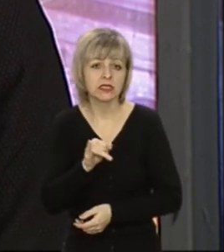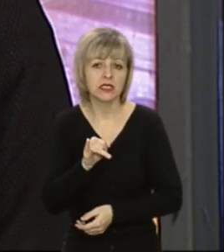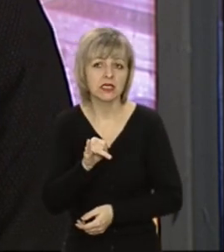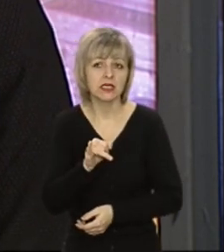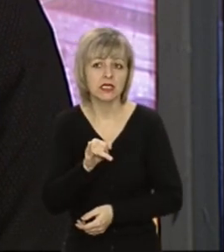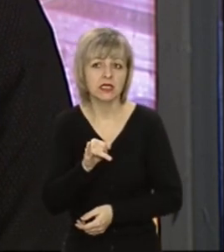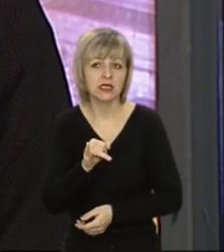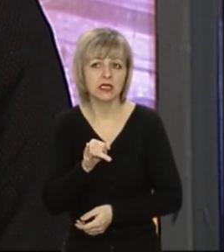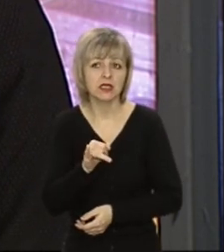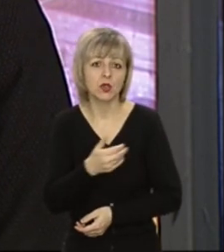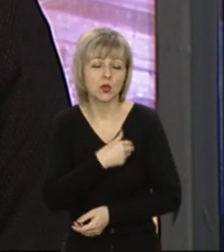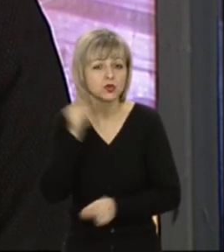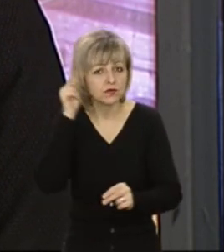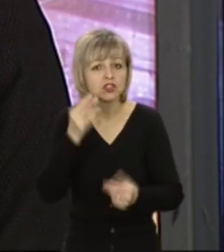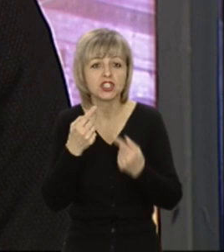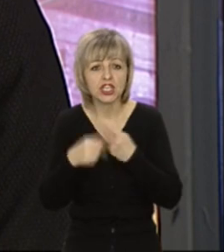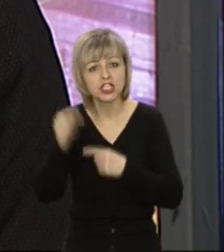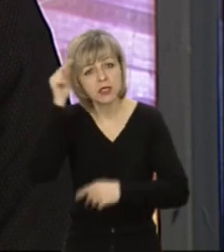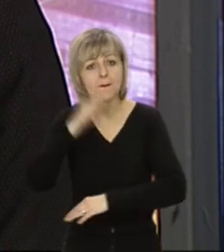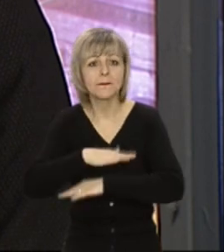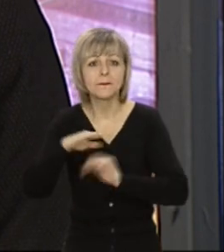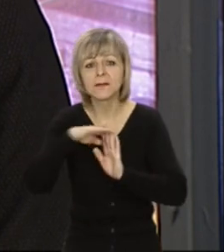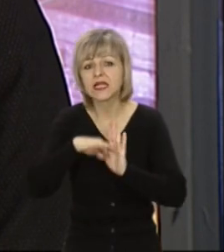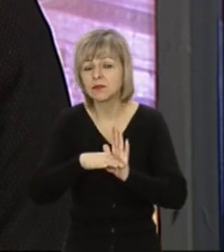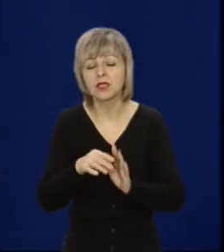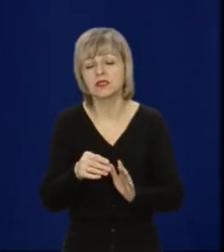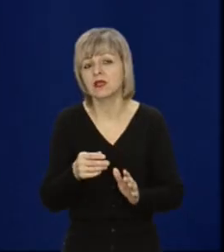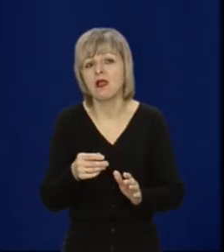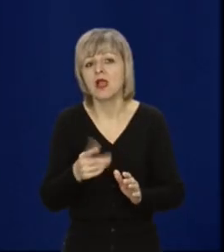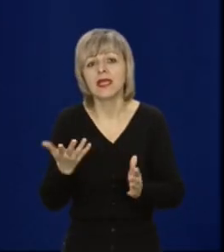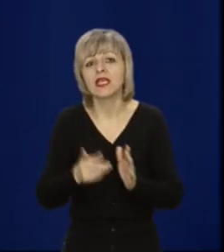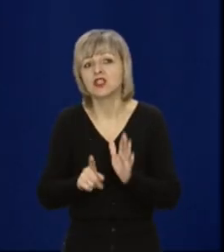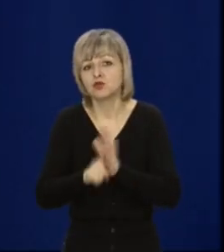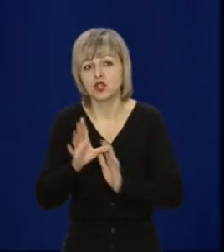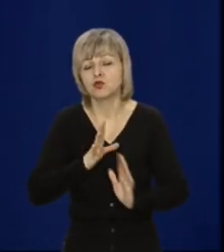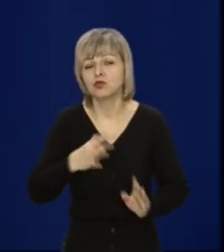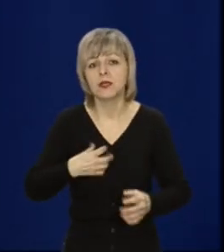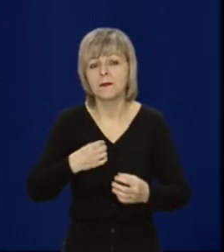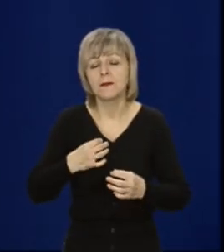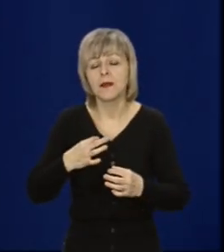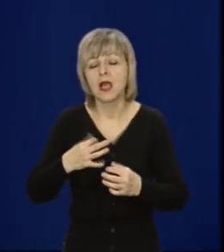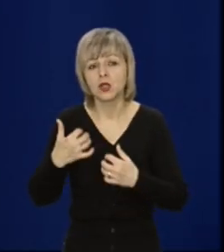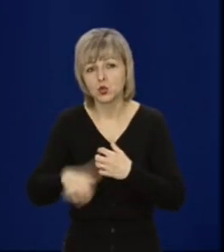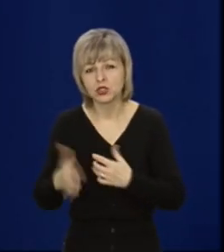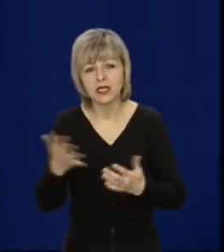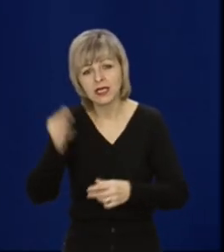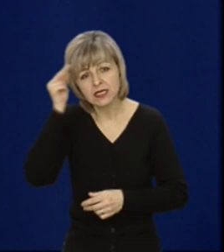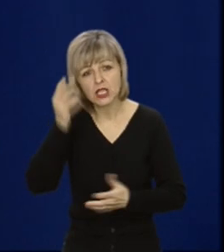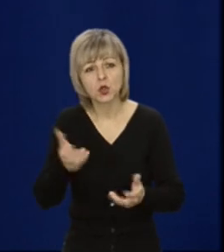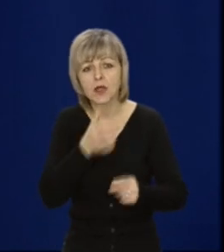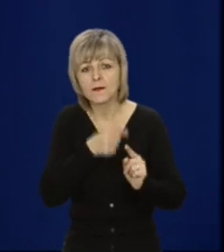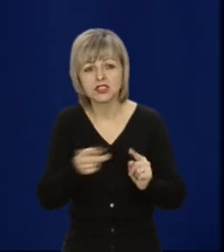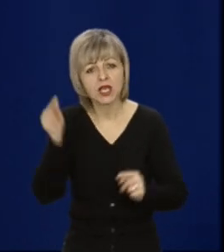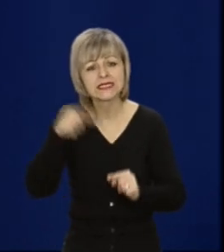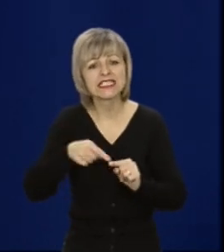інтерес до вивчення інших предметів, до яких вони взагалі були байдужі. Продовжуємо далі. Які знання отримують учні під час